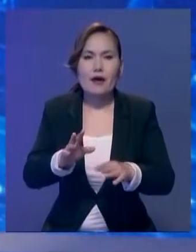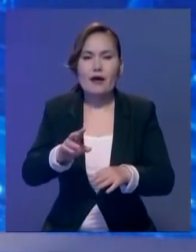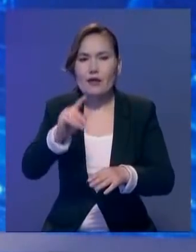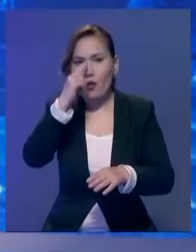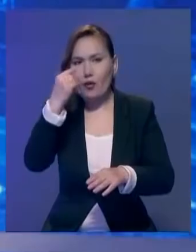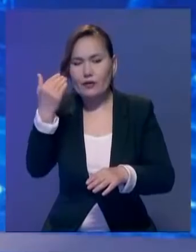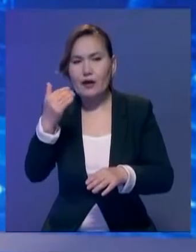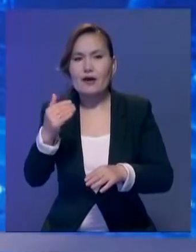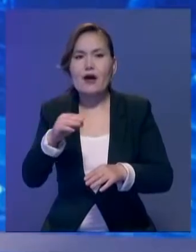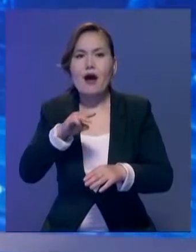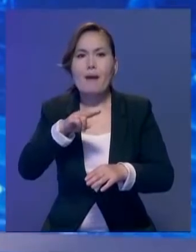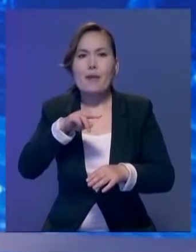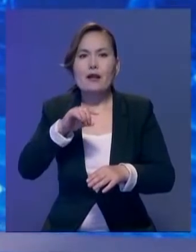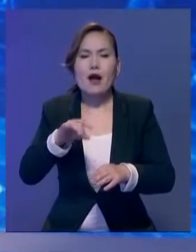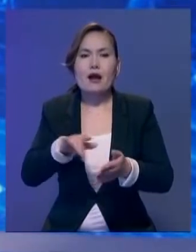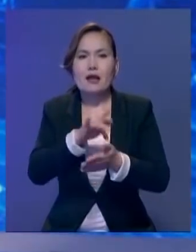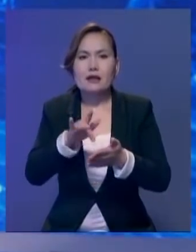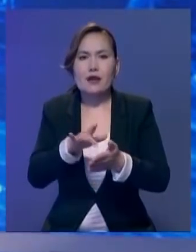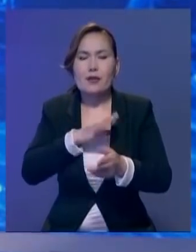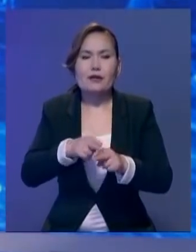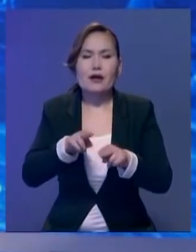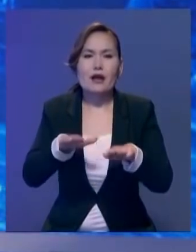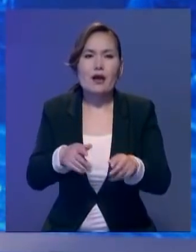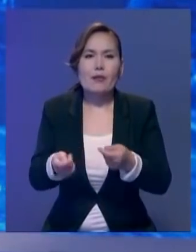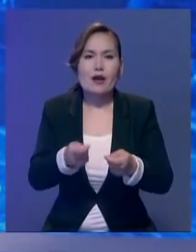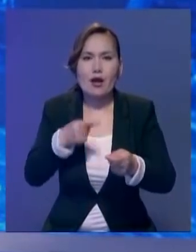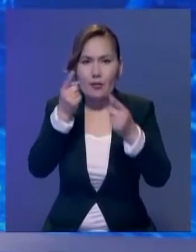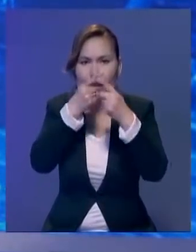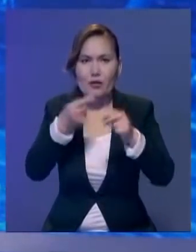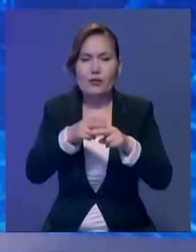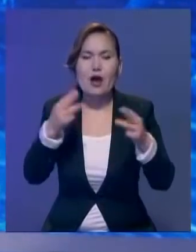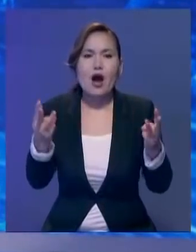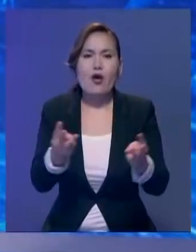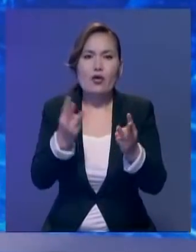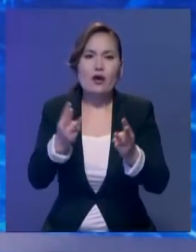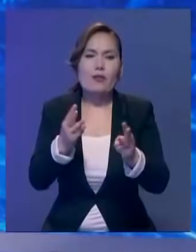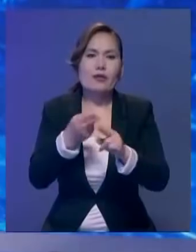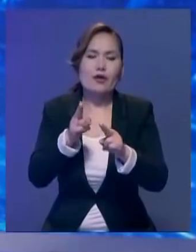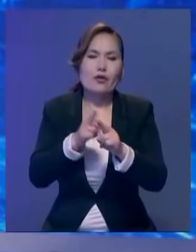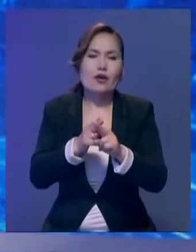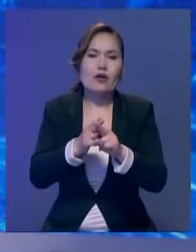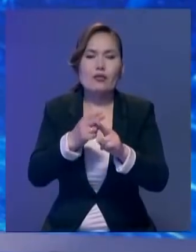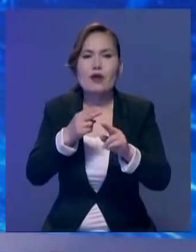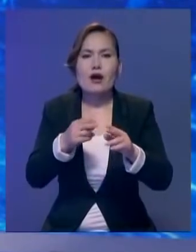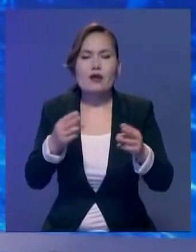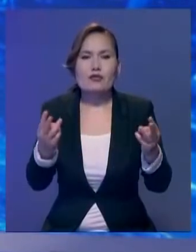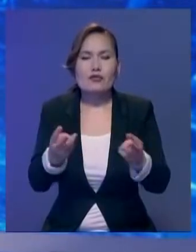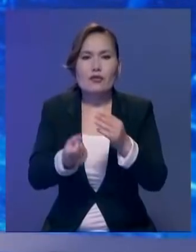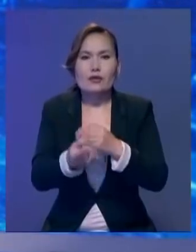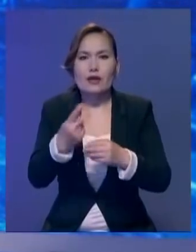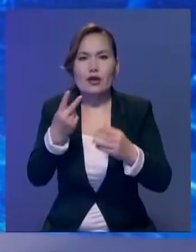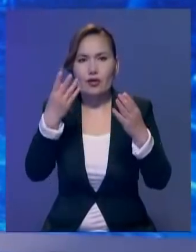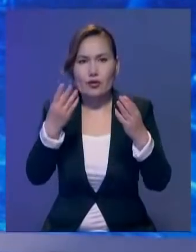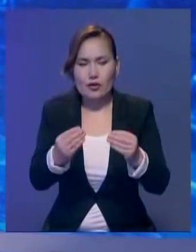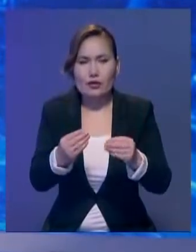батысындағы Балгар қаласында болған. Жергілікті бейлі көкілдері өрт ауа баптағыштан шыққандайды. Екі күн